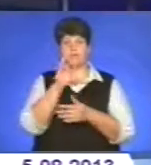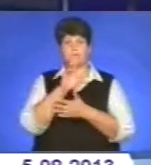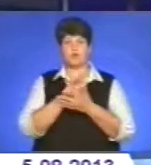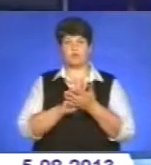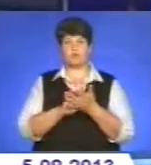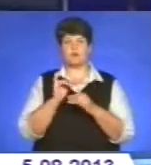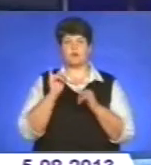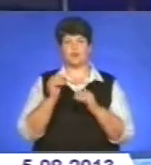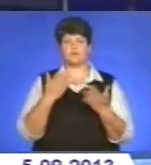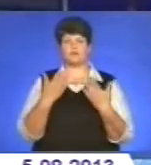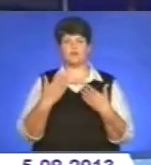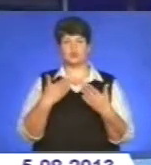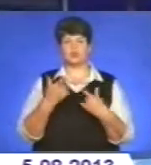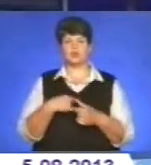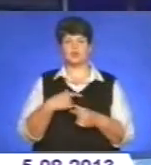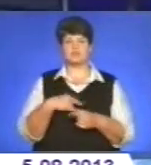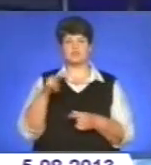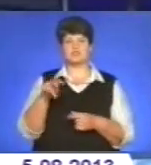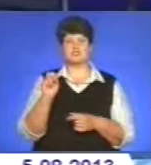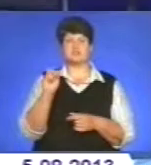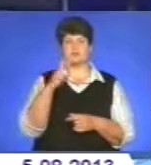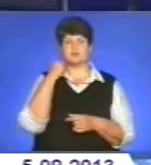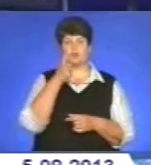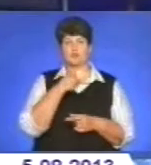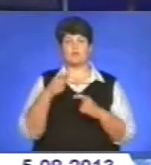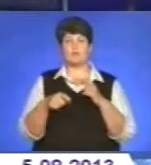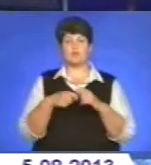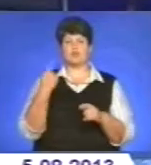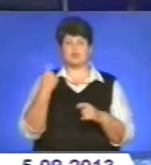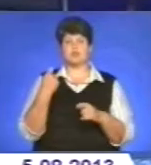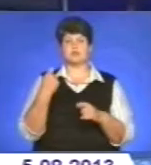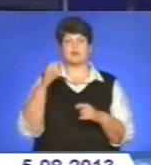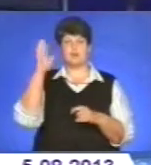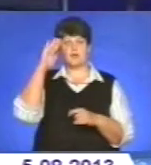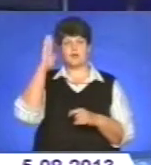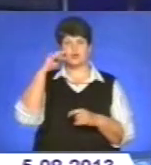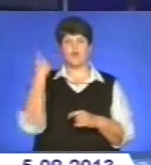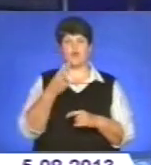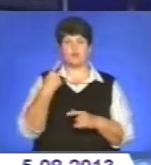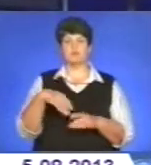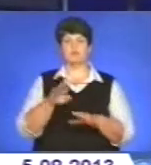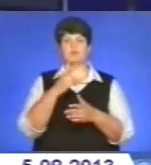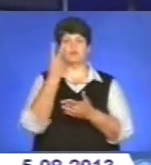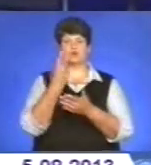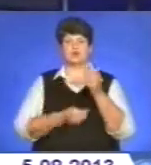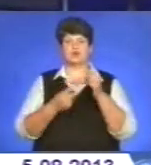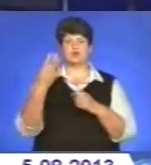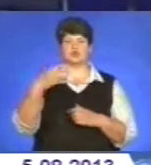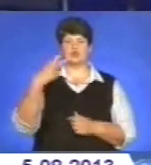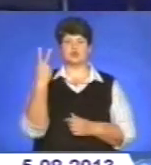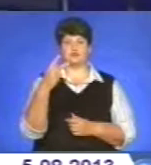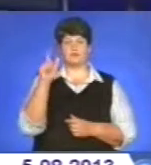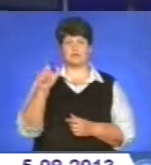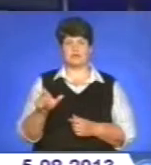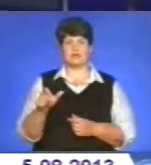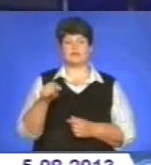У 2012 році через порушення і нехтування правилами поводження на воді, в області загинуло 42 особи, з них 5